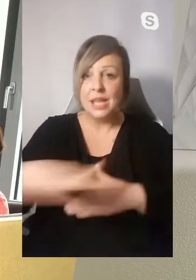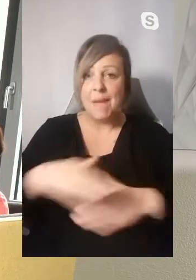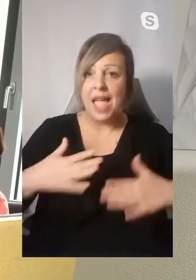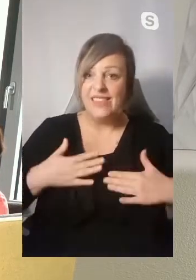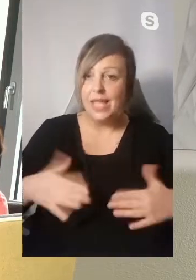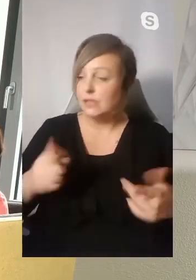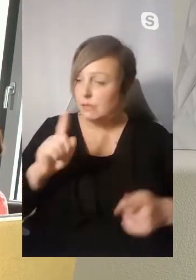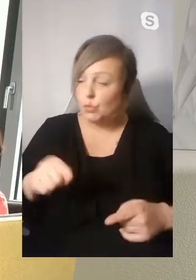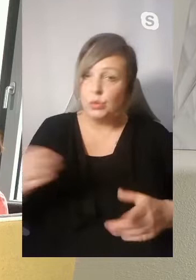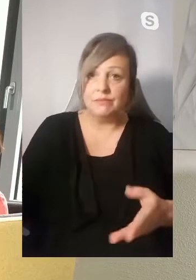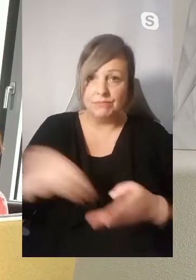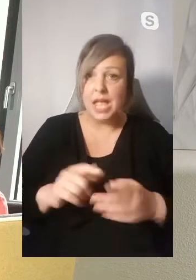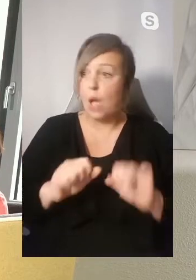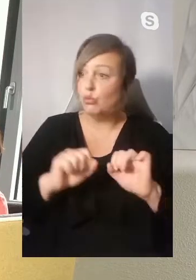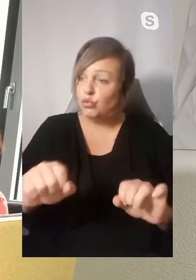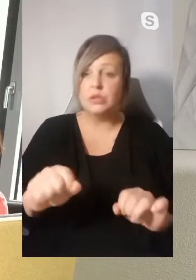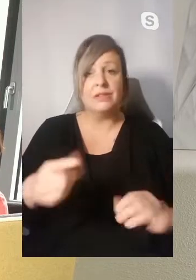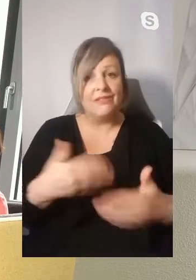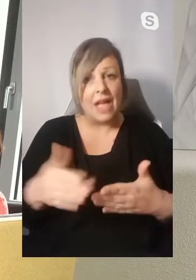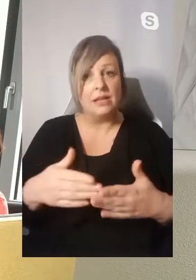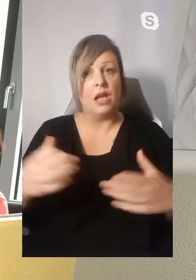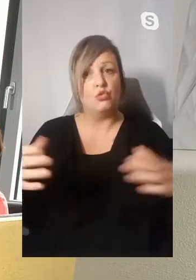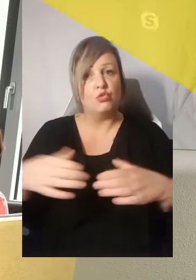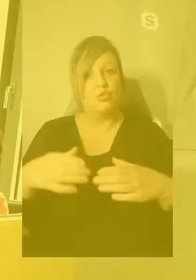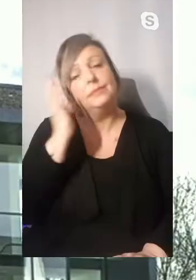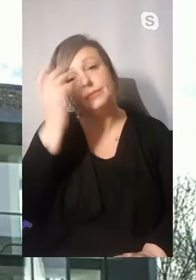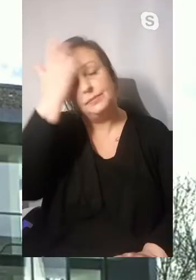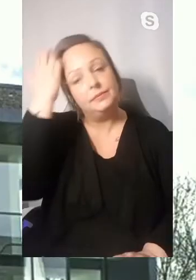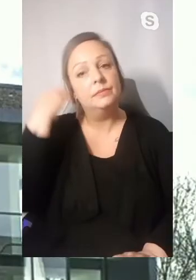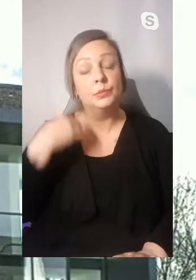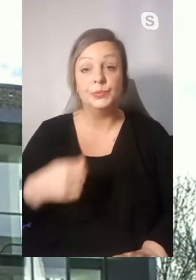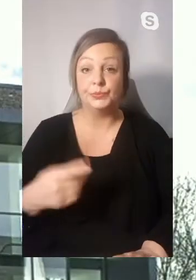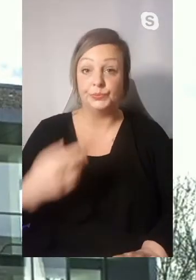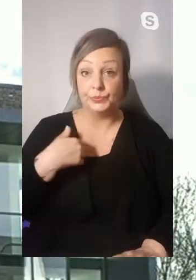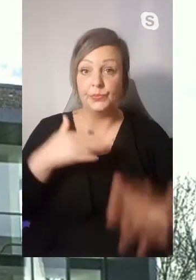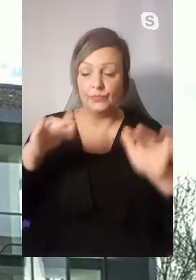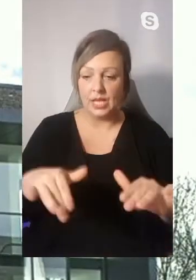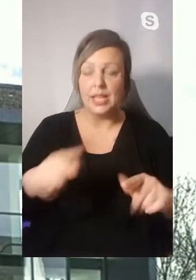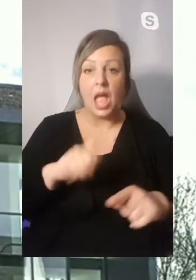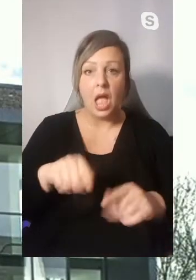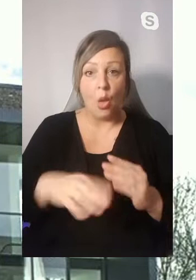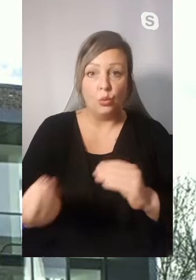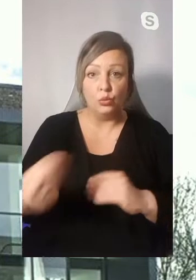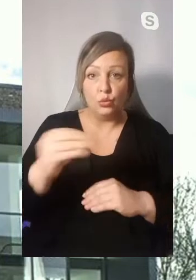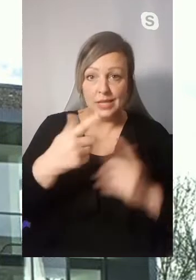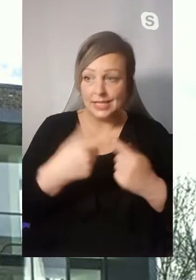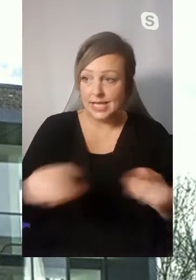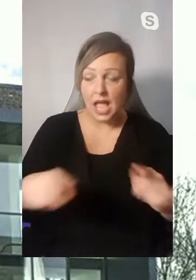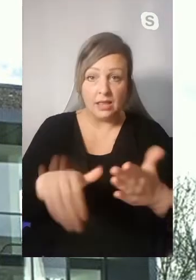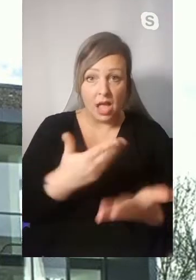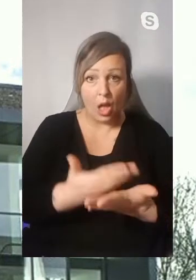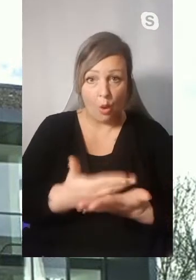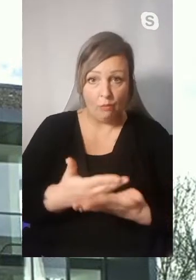Und deswegen müssen wir sie auch schützen, damit unser Zusammenleben weiter funktioniert. Wir haben einfach auch zusätzliche und andere